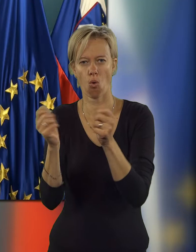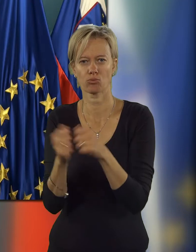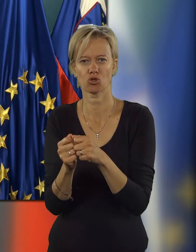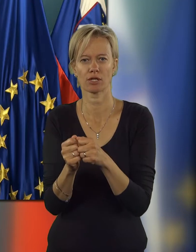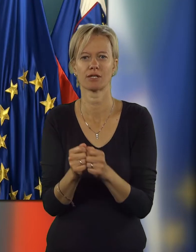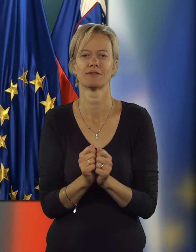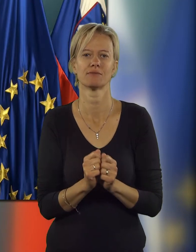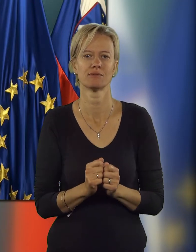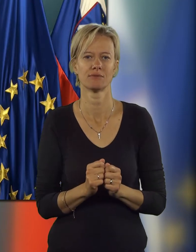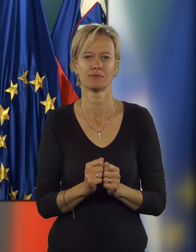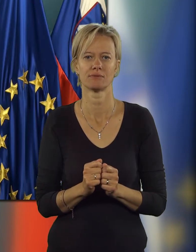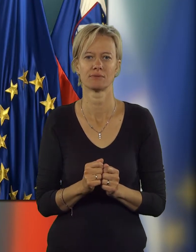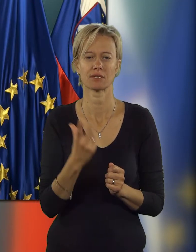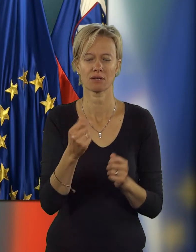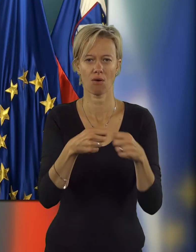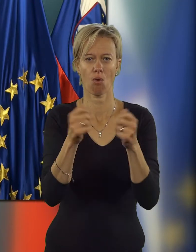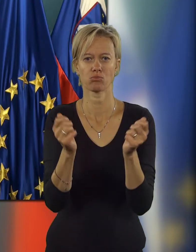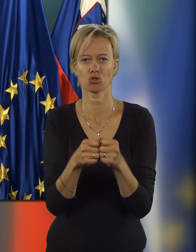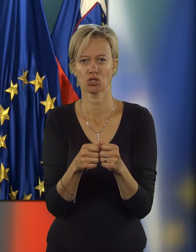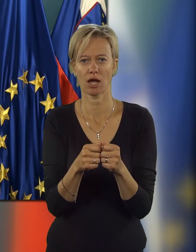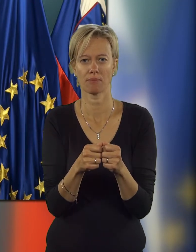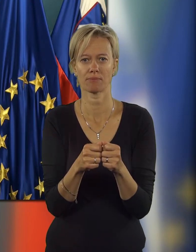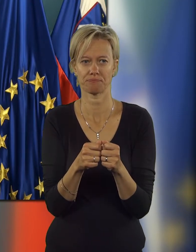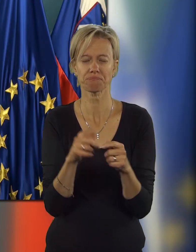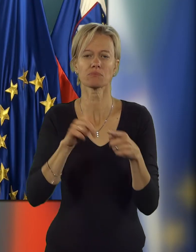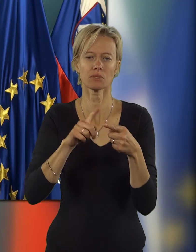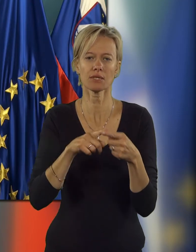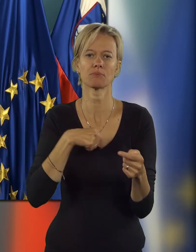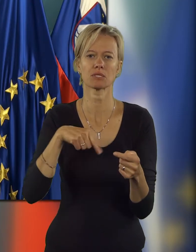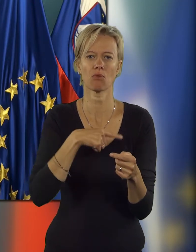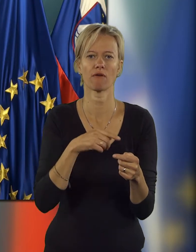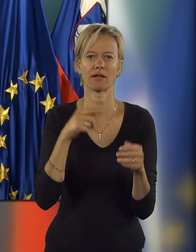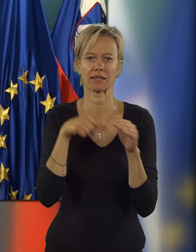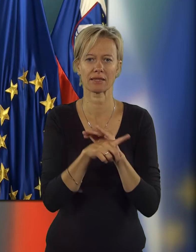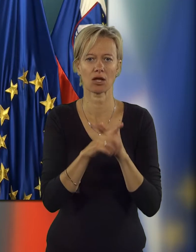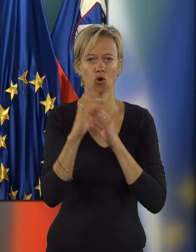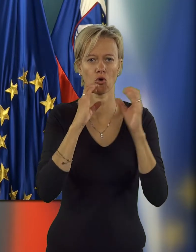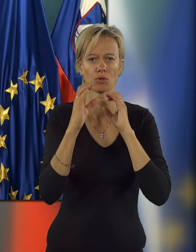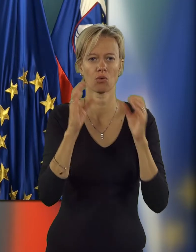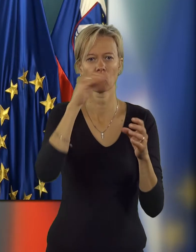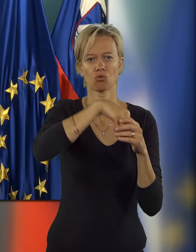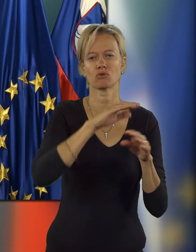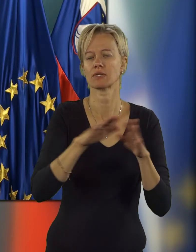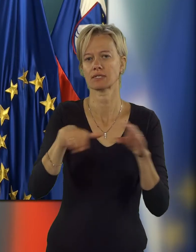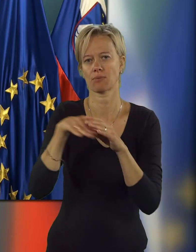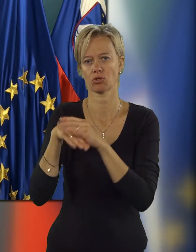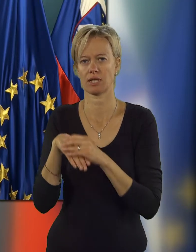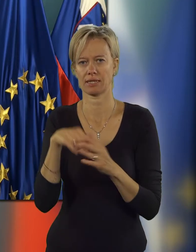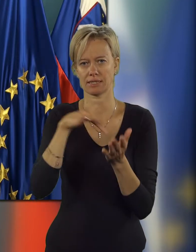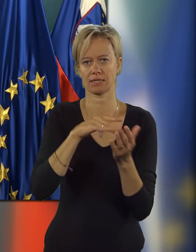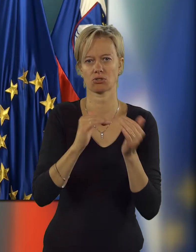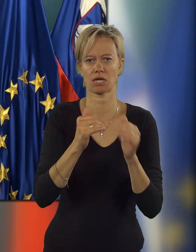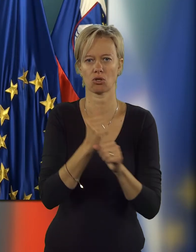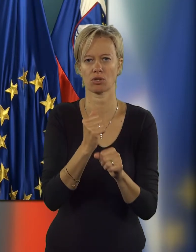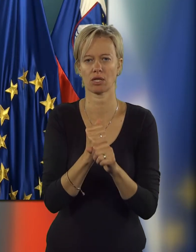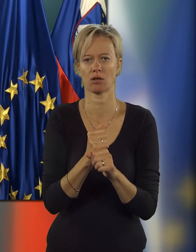občin, s občin, potem smo v interno komunikacijo vključili vse zaposlene na